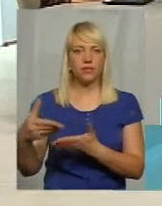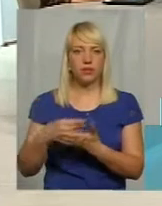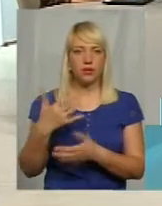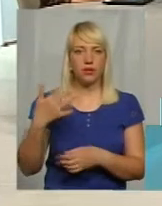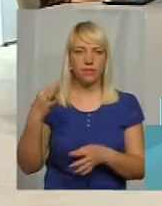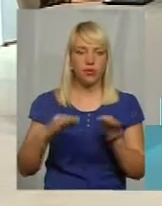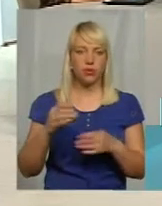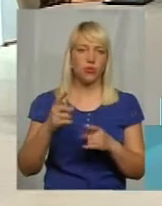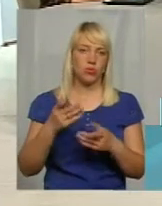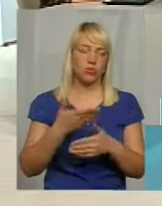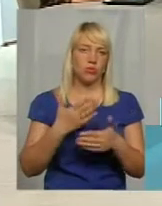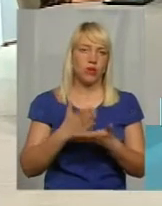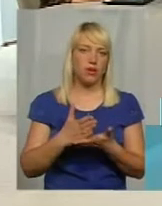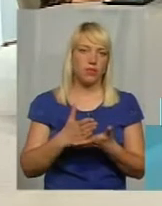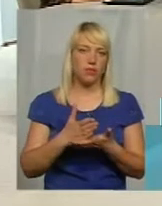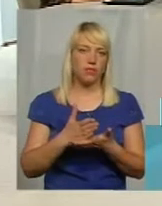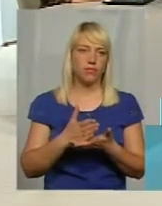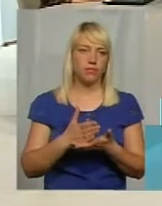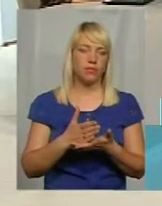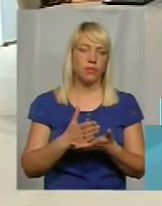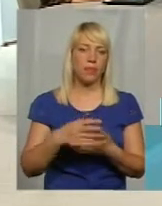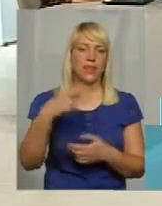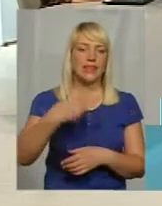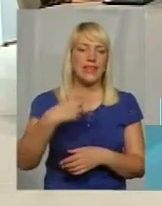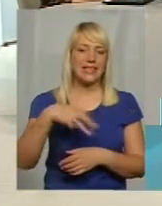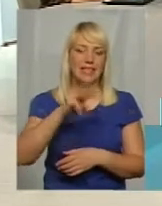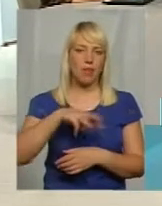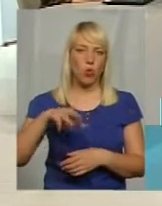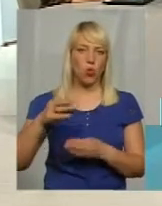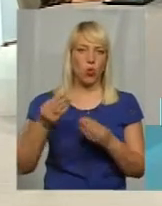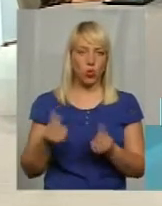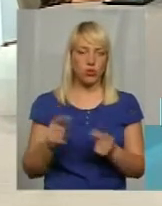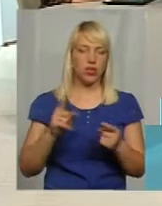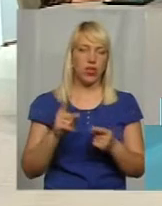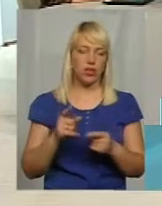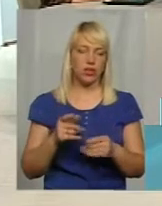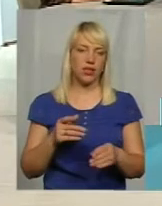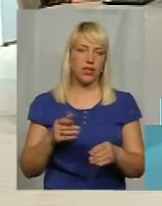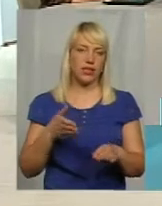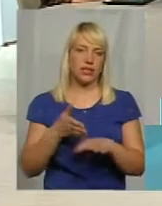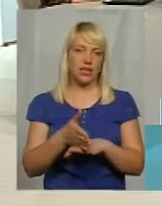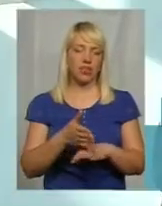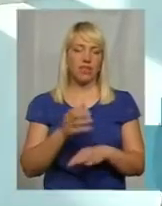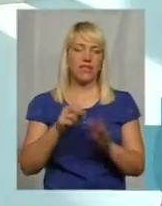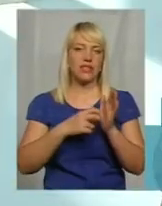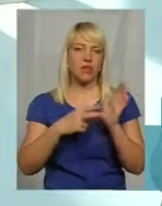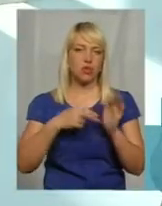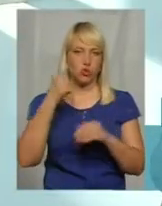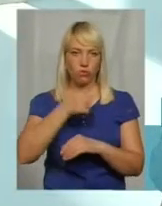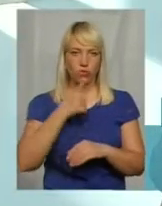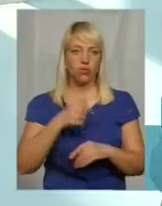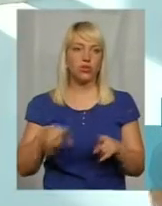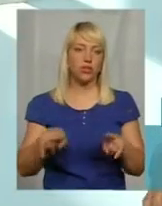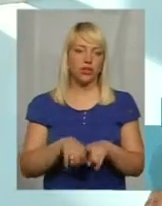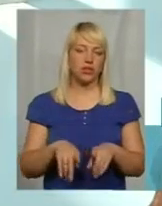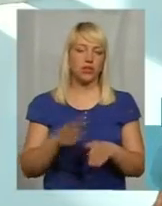більше під 30 мільйонів коштів, які зайшли тільки в 2017 році. В такому же обсязі ми